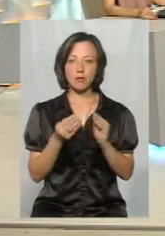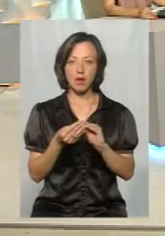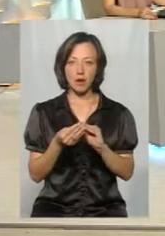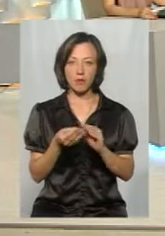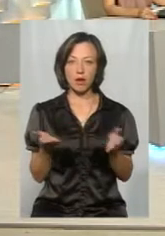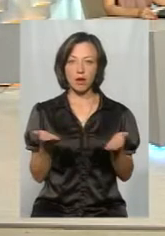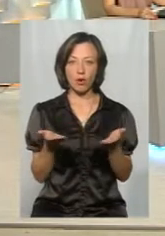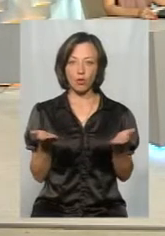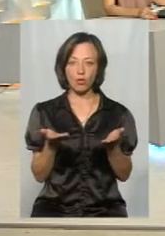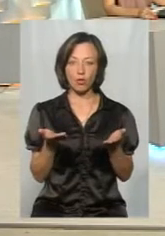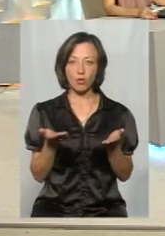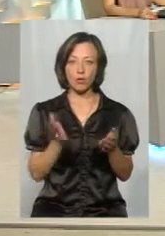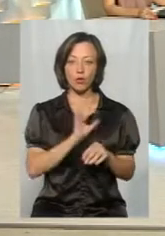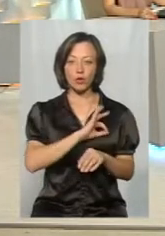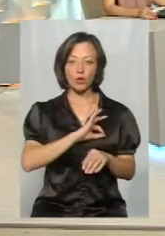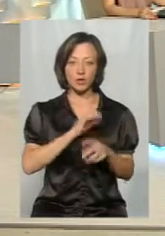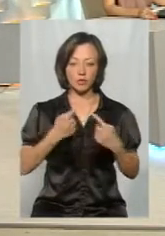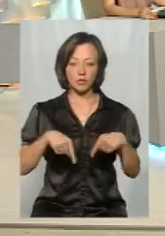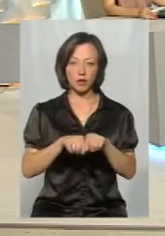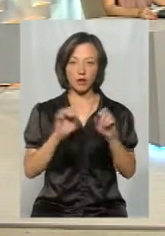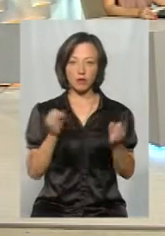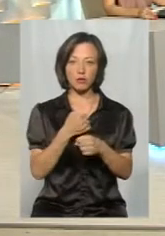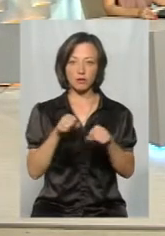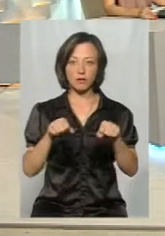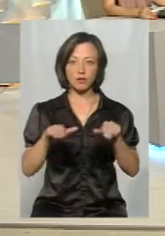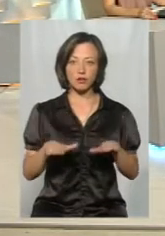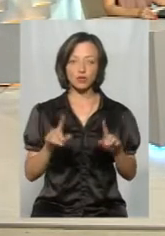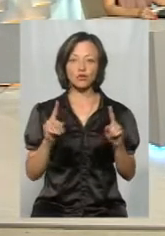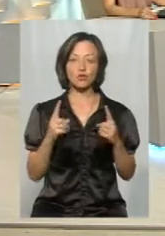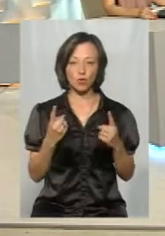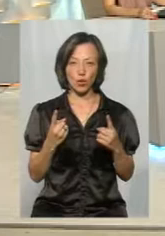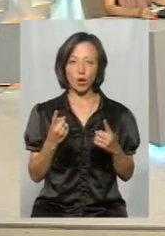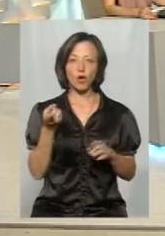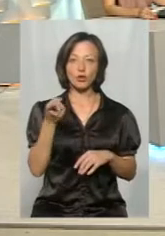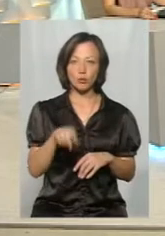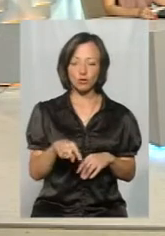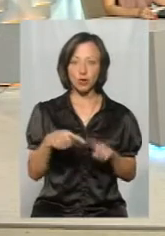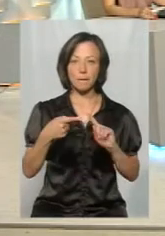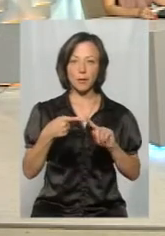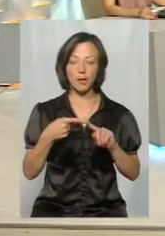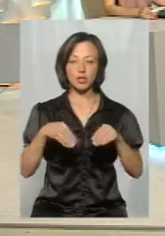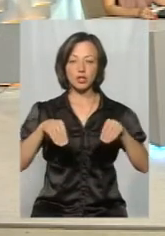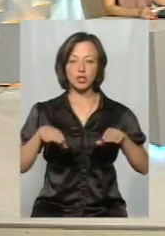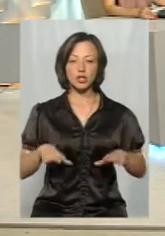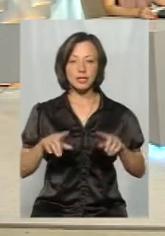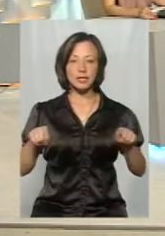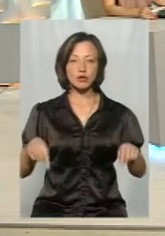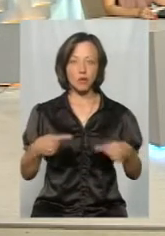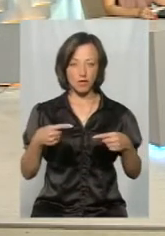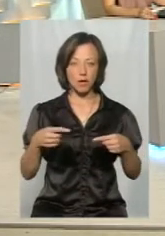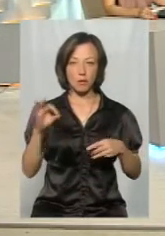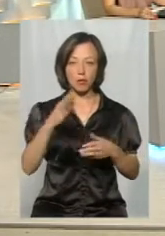яку в правовому полі неможливо було вирішити. Чому? Тому що, по-перше, рішення засновника про